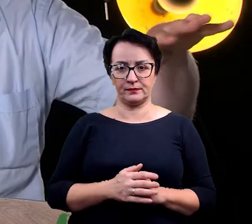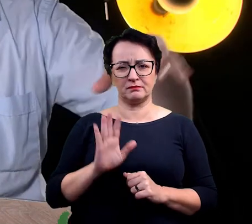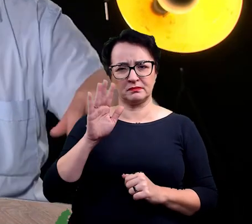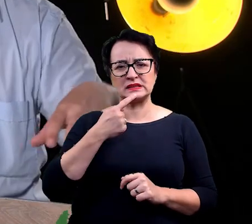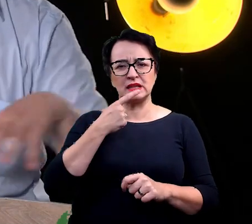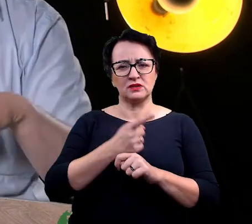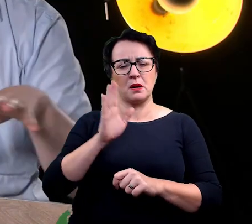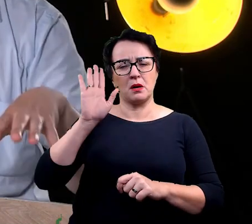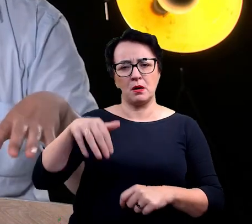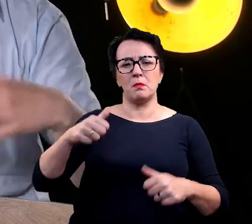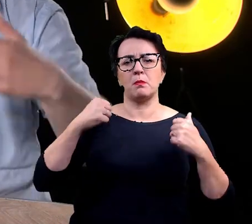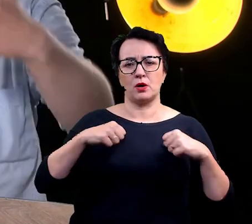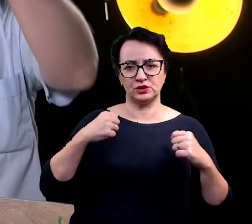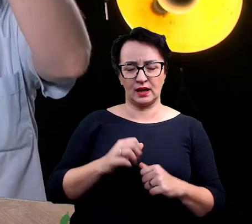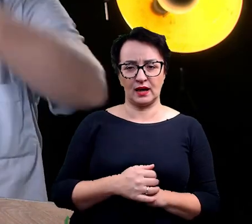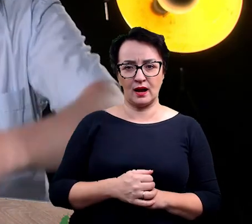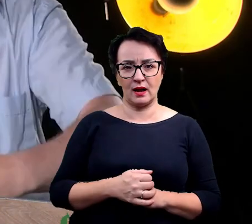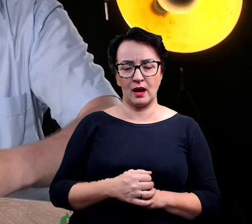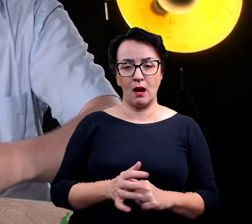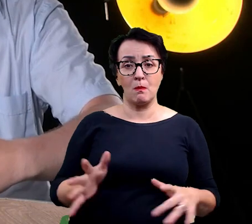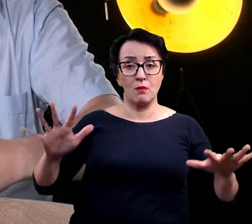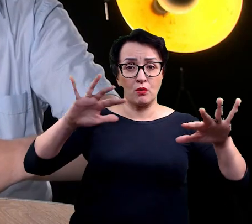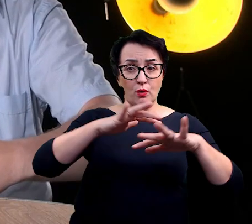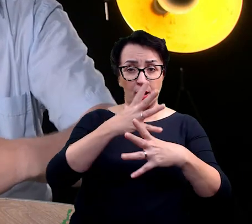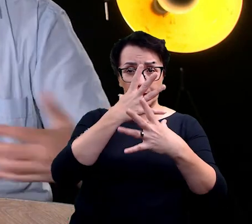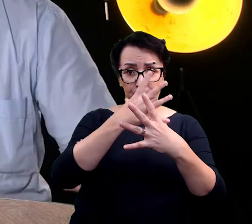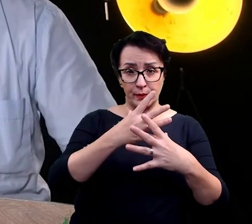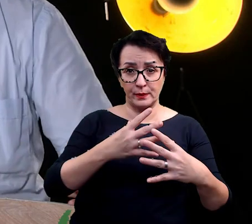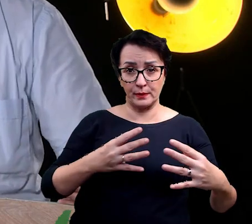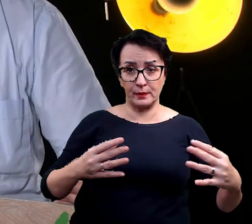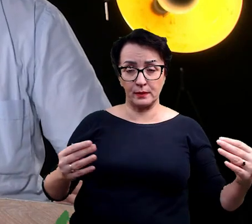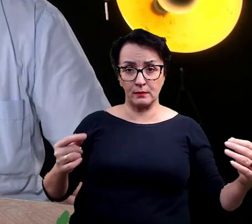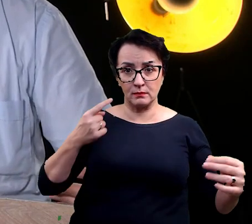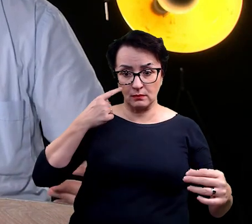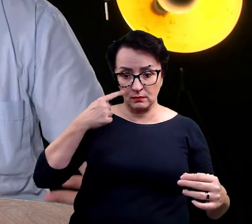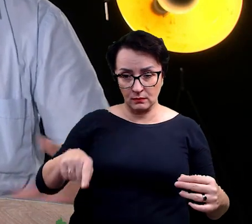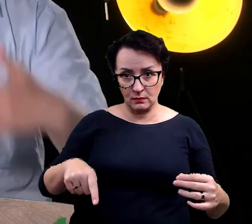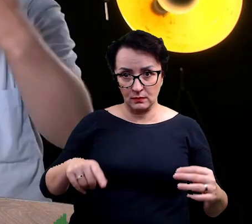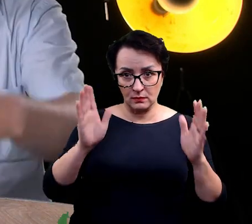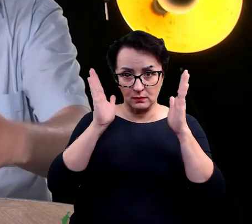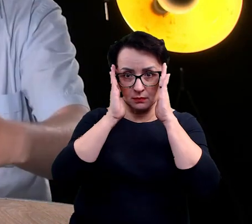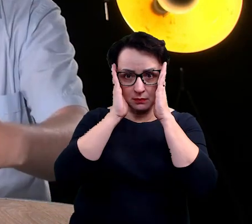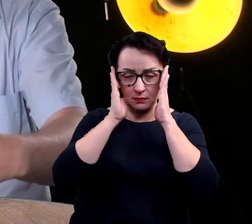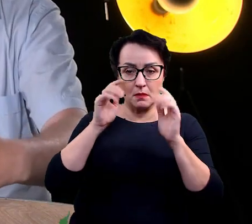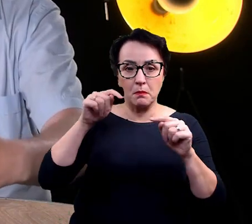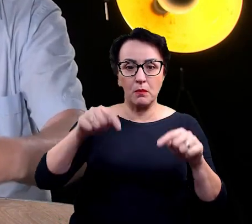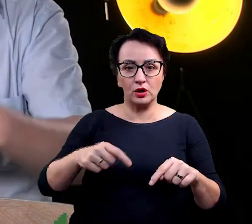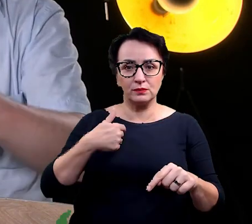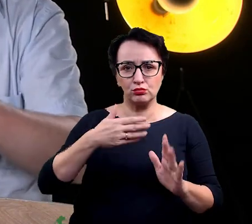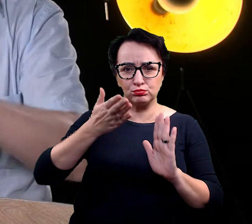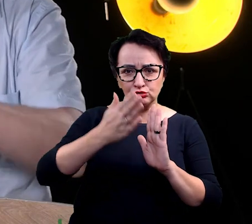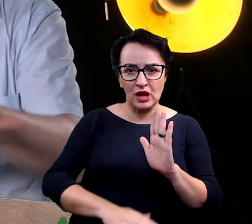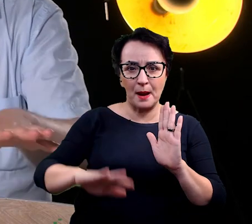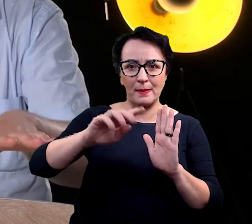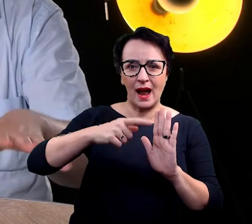Mgła się rozwiała i okazało się, że tam poniżej są takie przepaście. Utknąłbym po prostu. Nie było możliwości zejścia ani do góry, ani do góry,